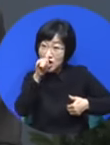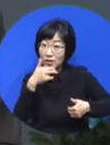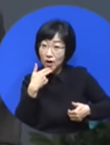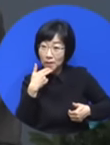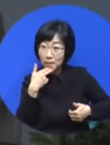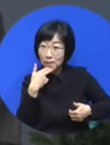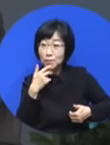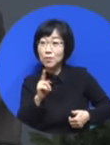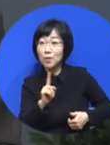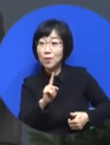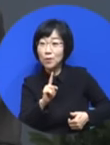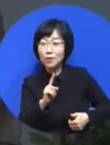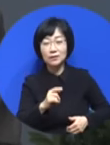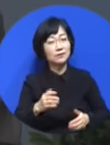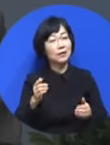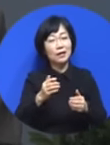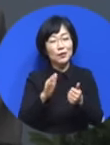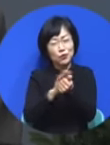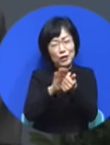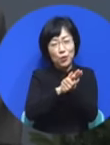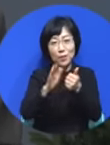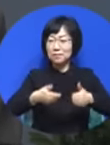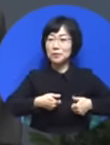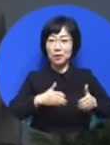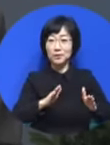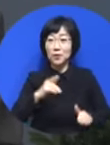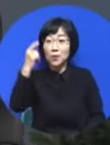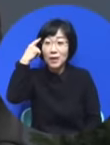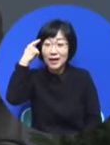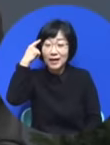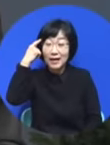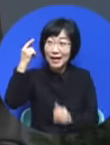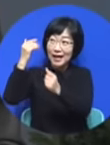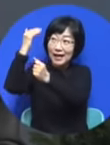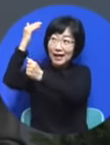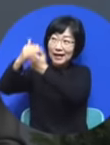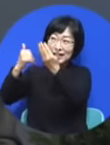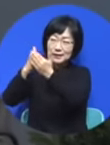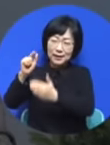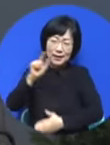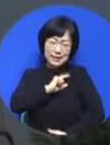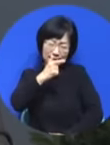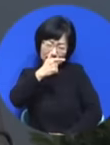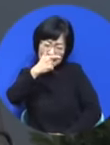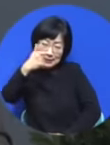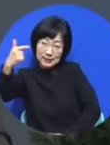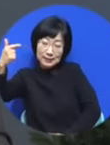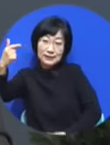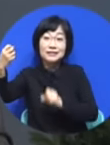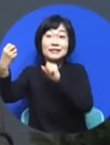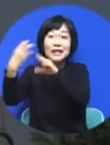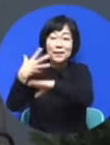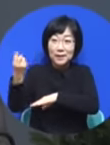필요치 않습니다. 하나님이 직접 가장 큰 응답으로 요셉에게 역사하셨습니다.